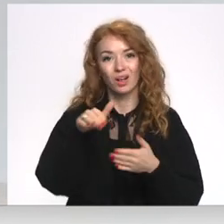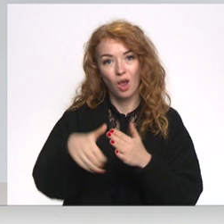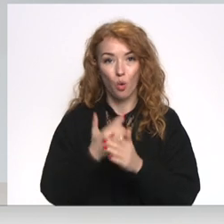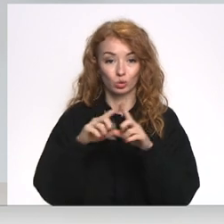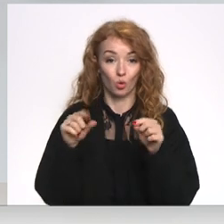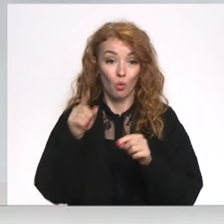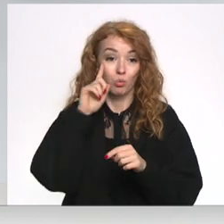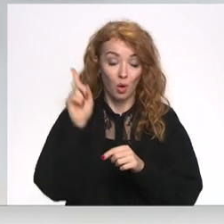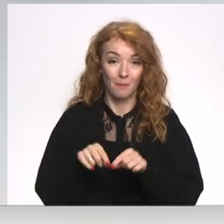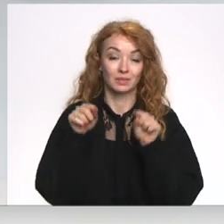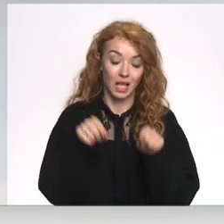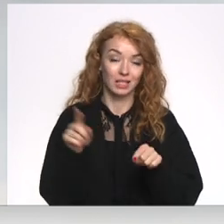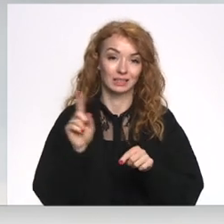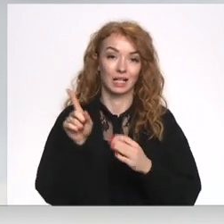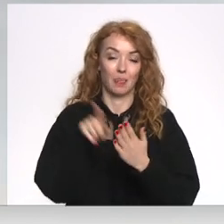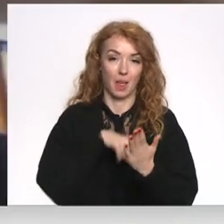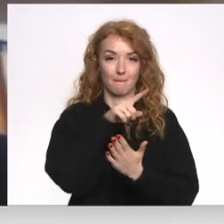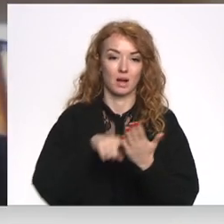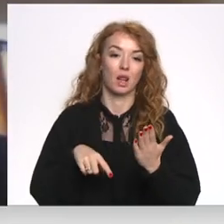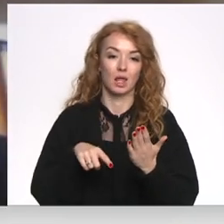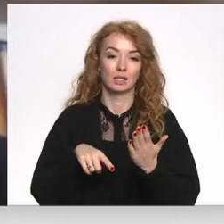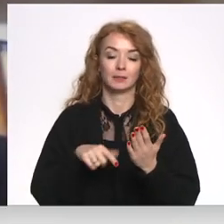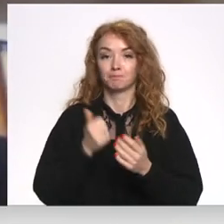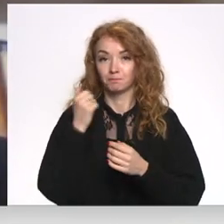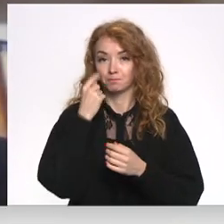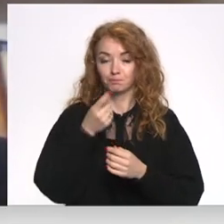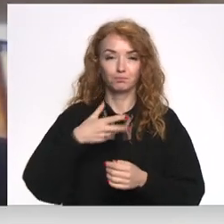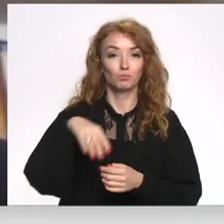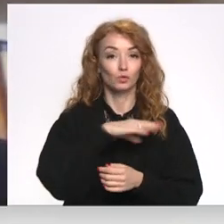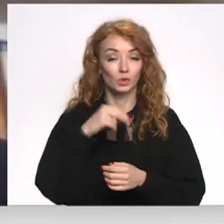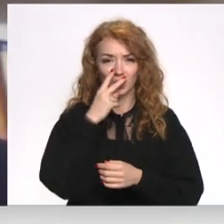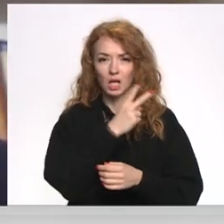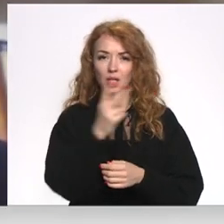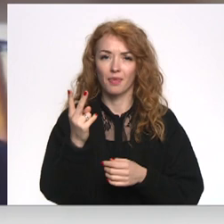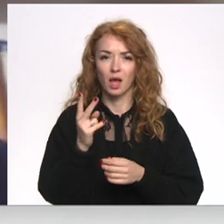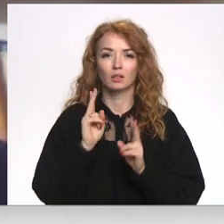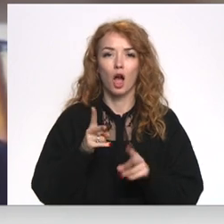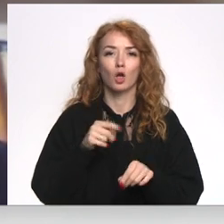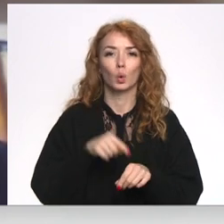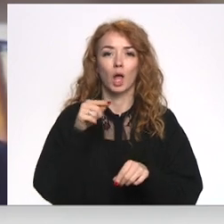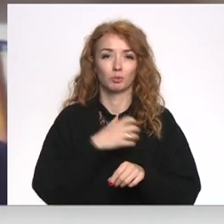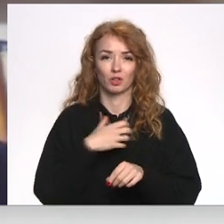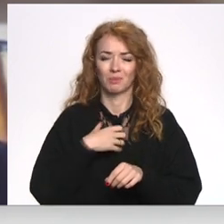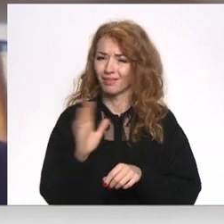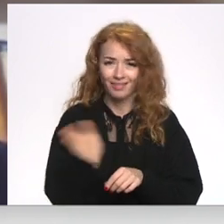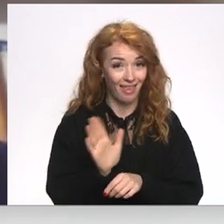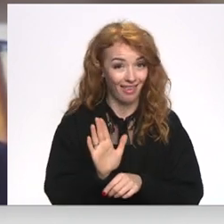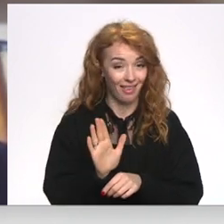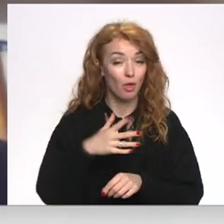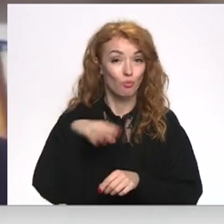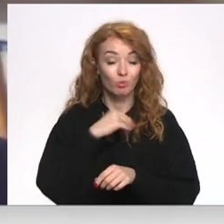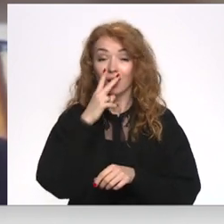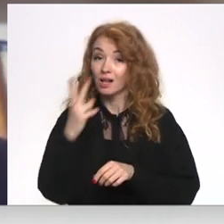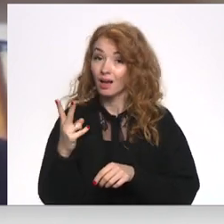protams, ka tas ir nepareiz. Mums jau jāskatās nevis, cik labi jūtās pašvaldība, bet mums